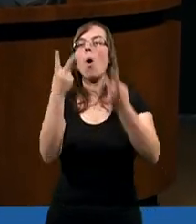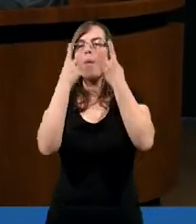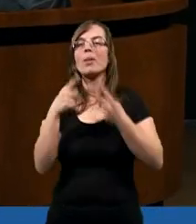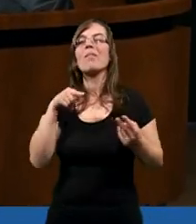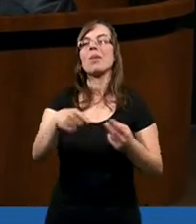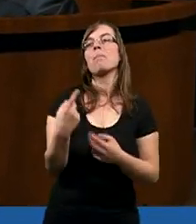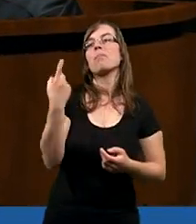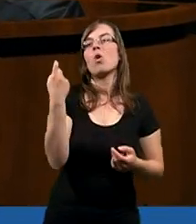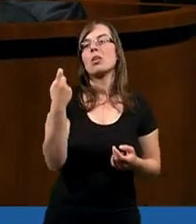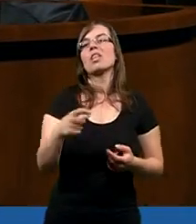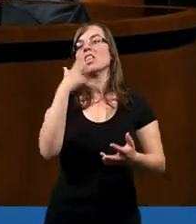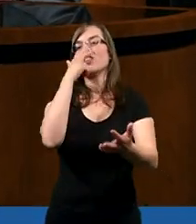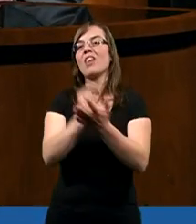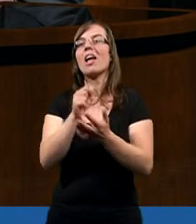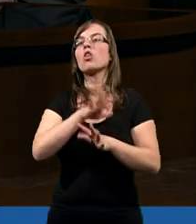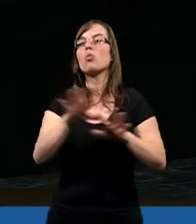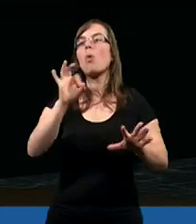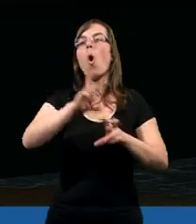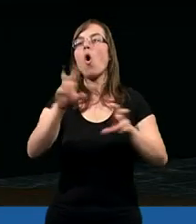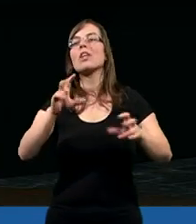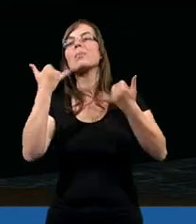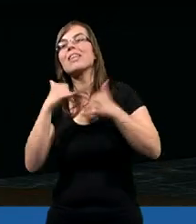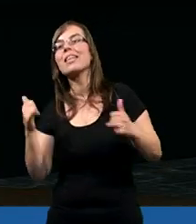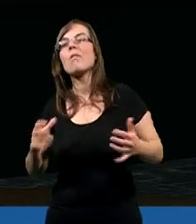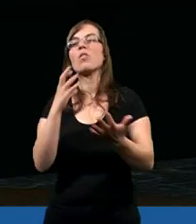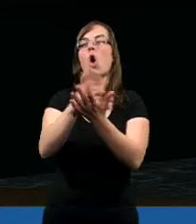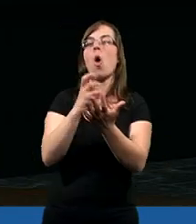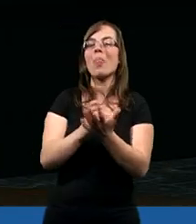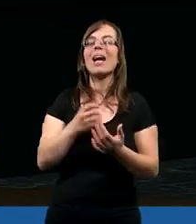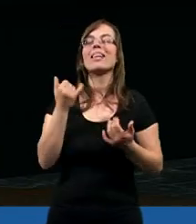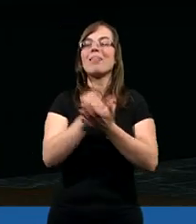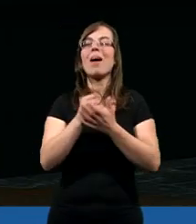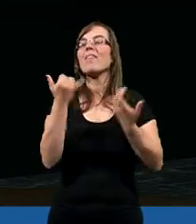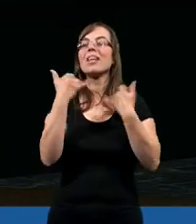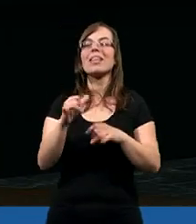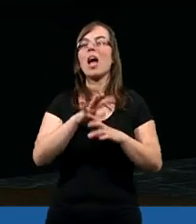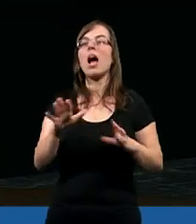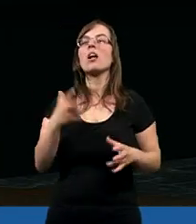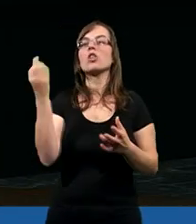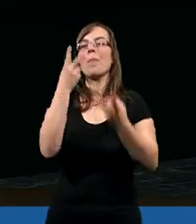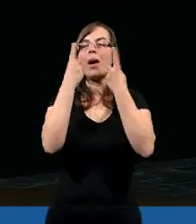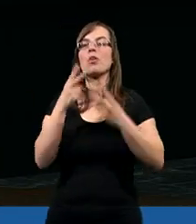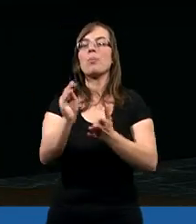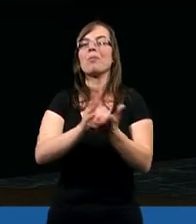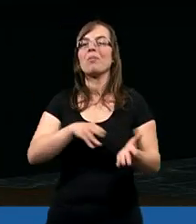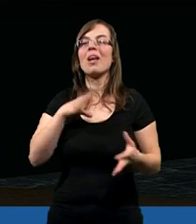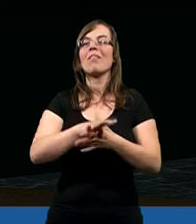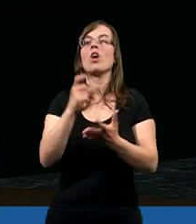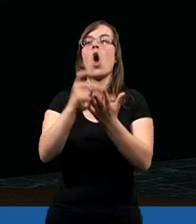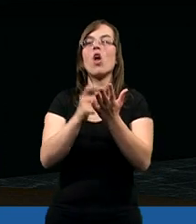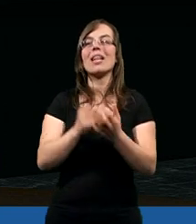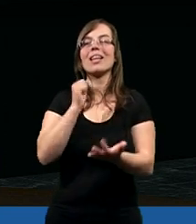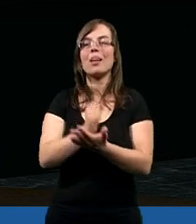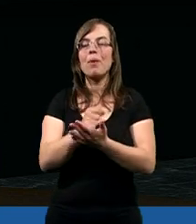przeczytaniu w tym momencie świadczył by o zupełnie czymś innym. W kontekście jest coś innego. Trzeba czytać Pismo Święte w